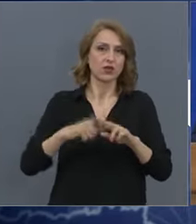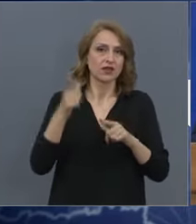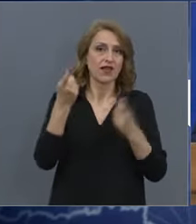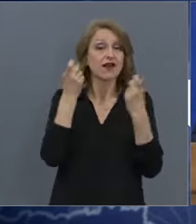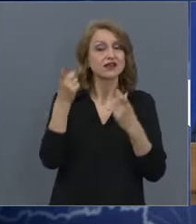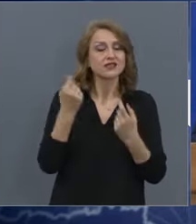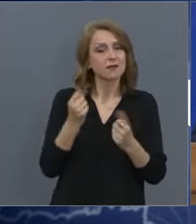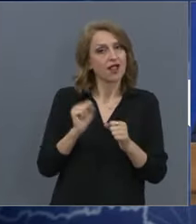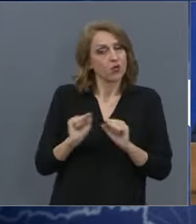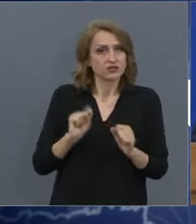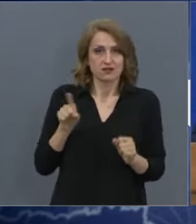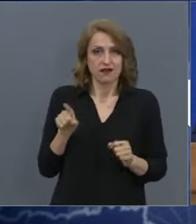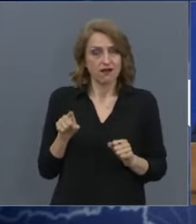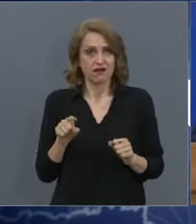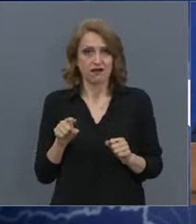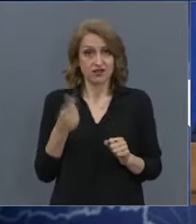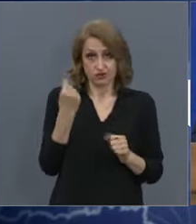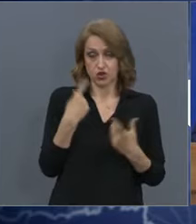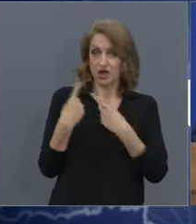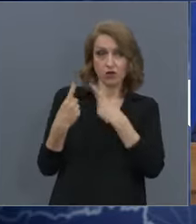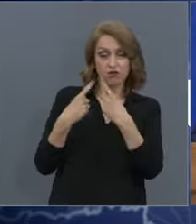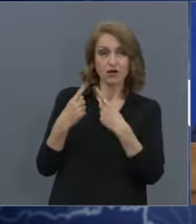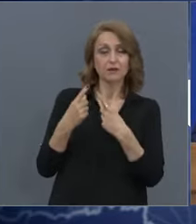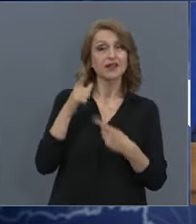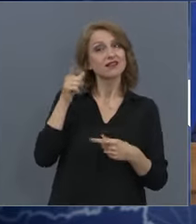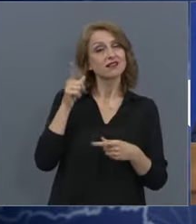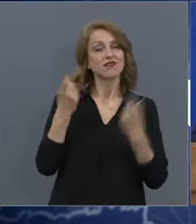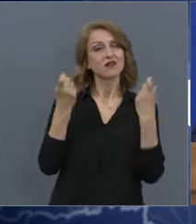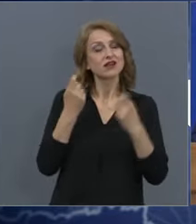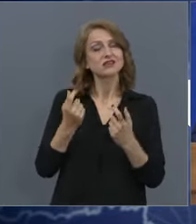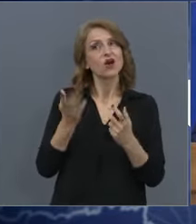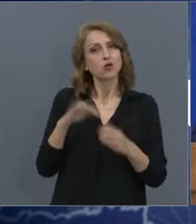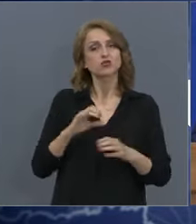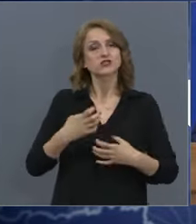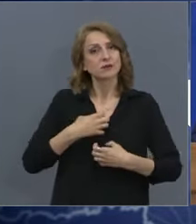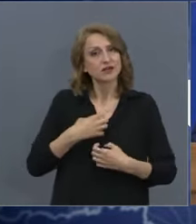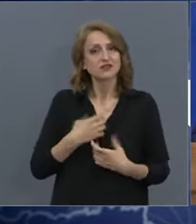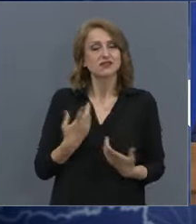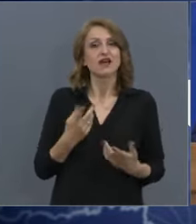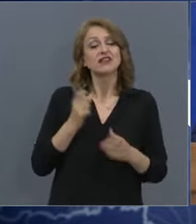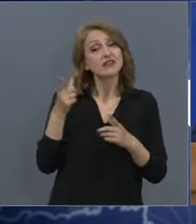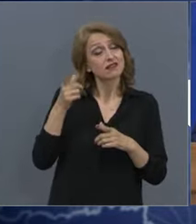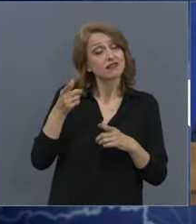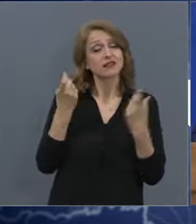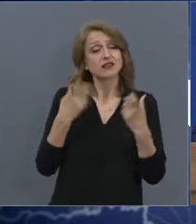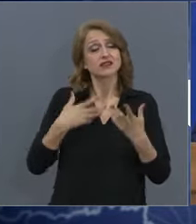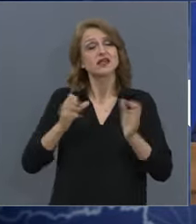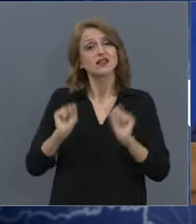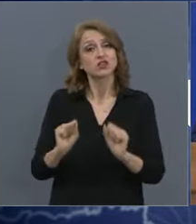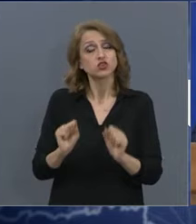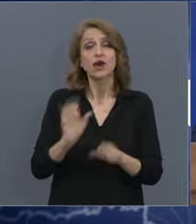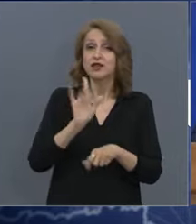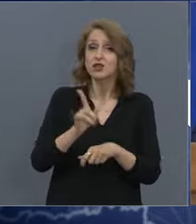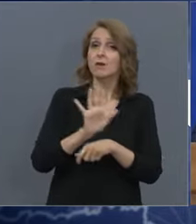Не считат, че пандемията е отминала напълно и искат да изчакаме до 15-ти юни. на